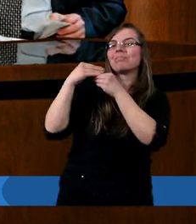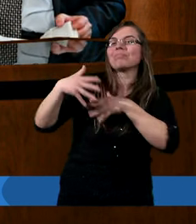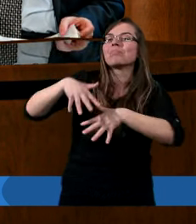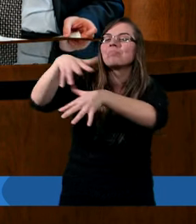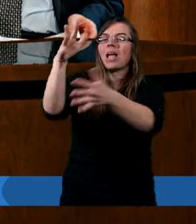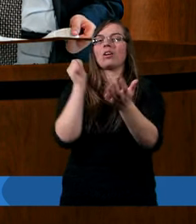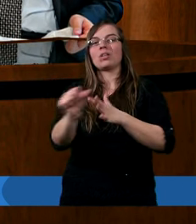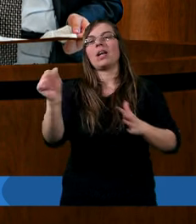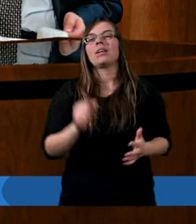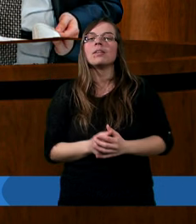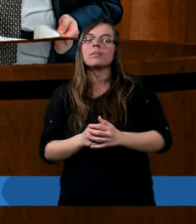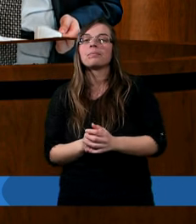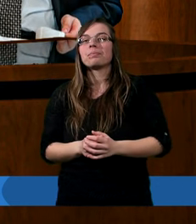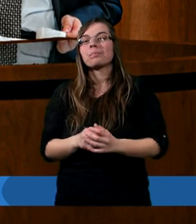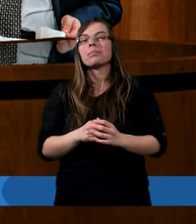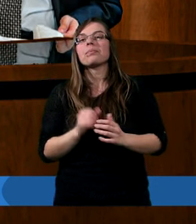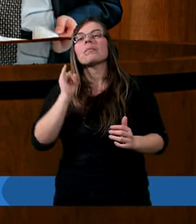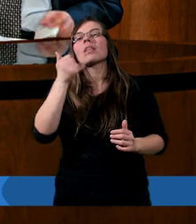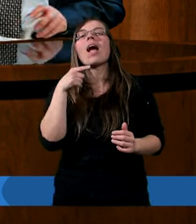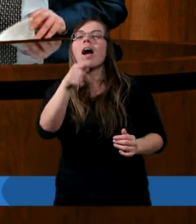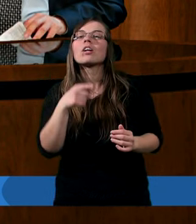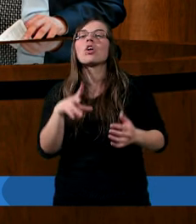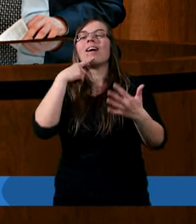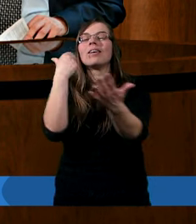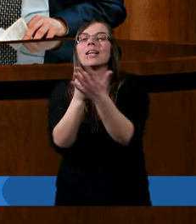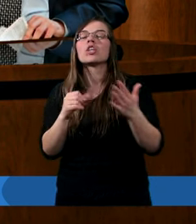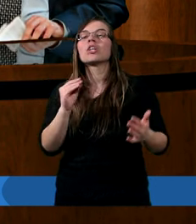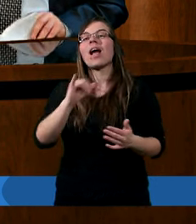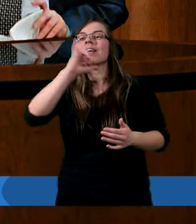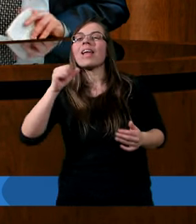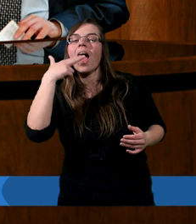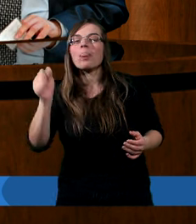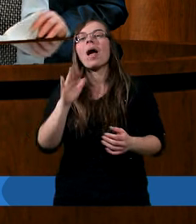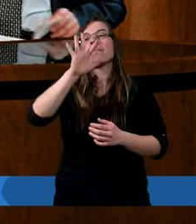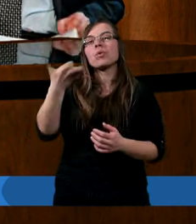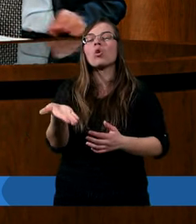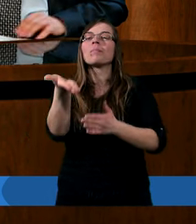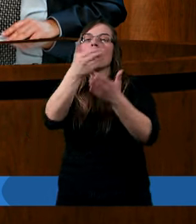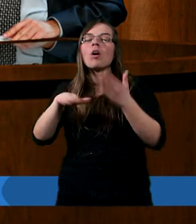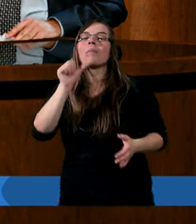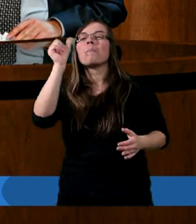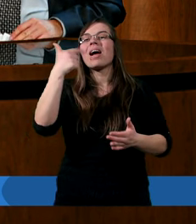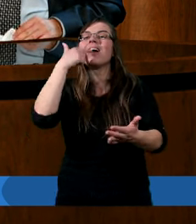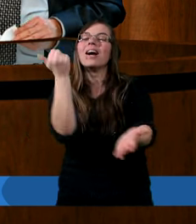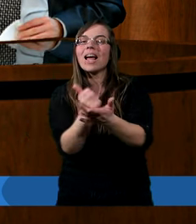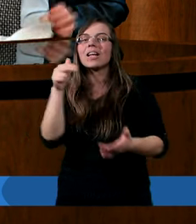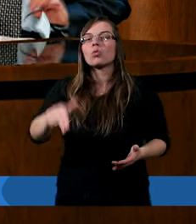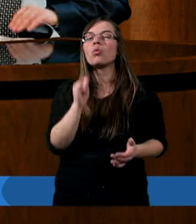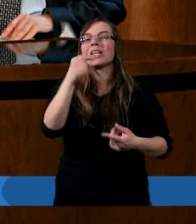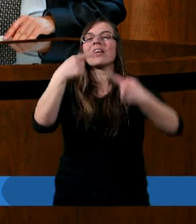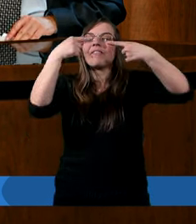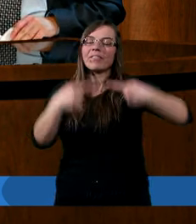Jak to brzmi w liście Jana, w piątym rozdziale pierwszego listu